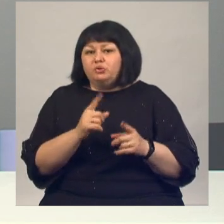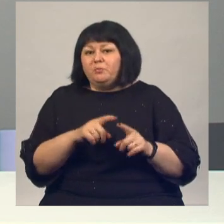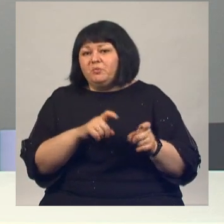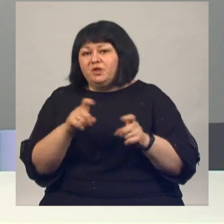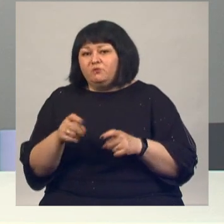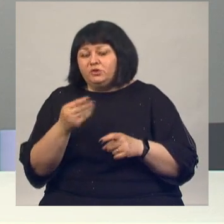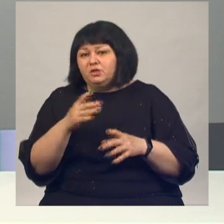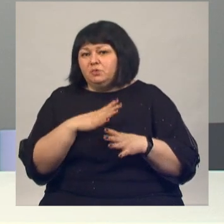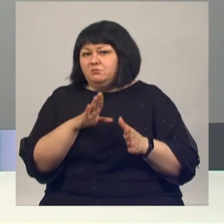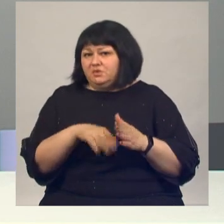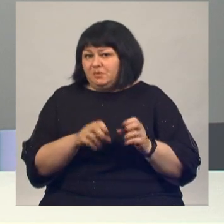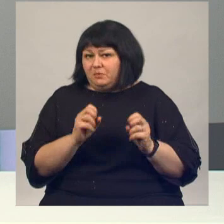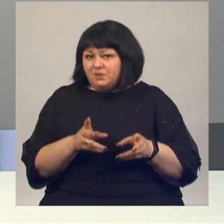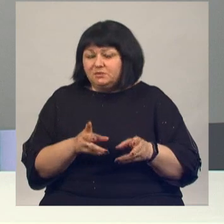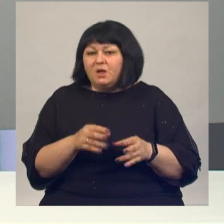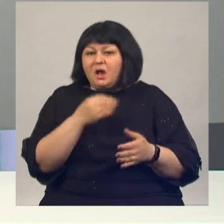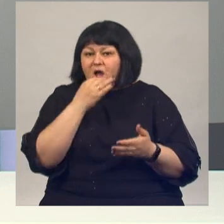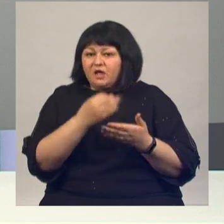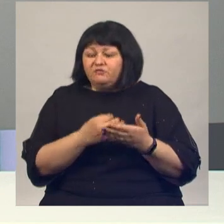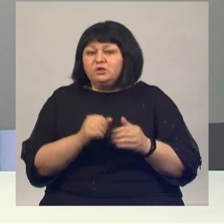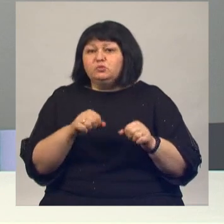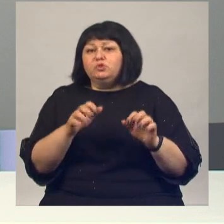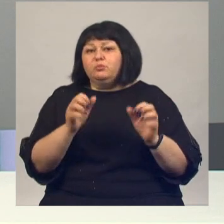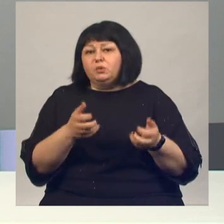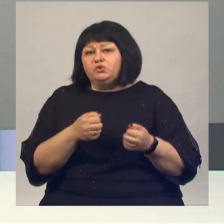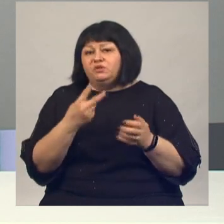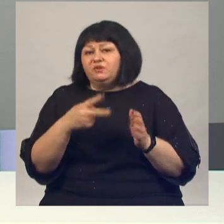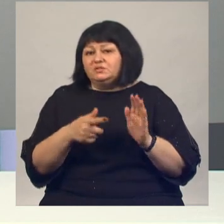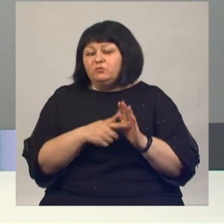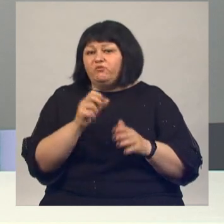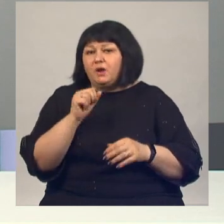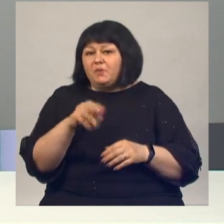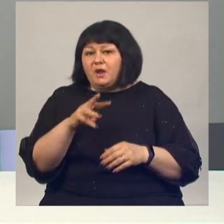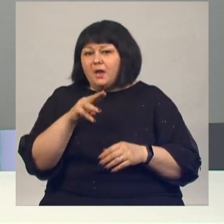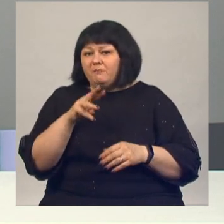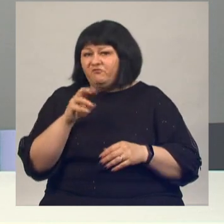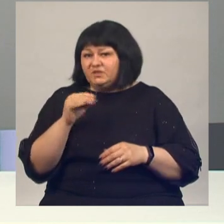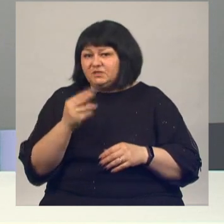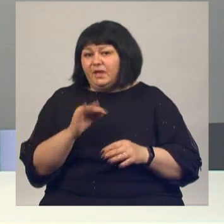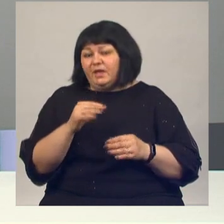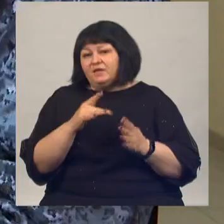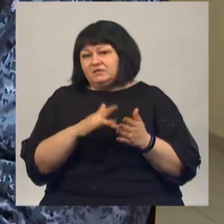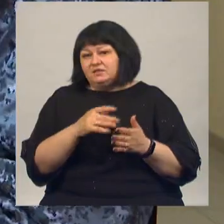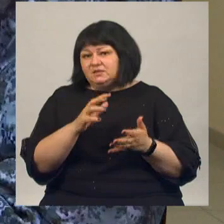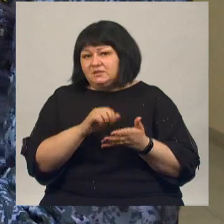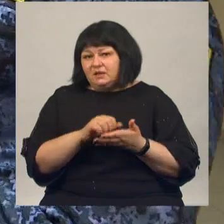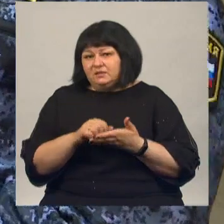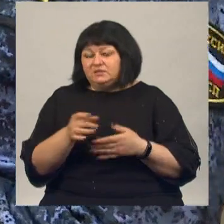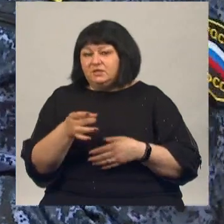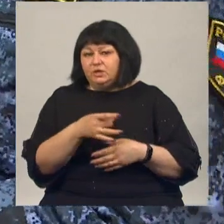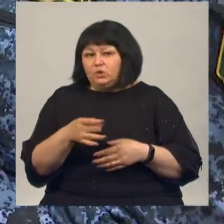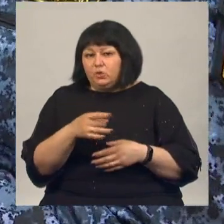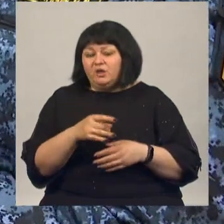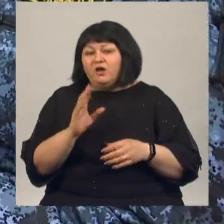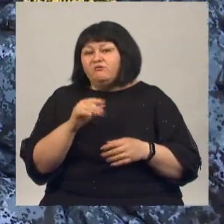денег был безопасным? Ответы можно получить 27 апреля в МФЦ и центрах занятости региона. В рамках